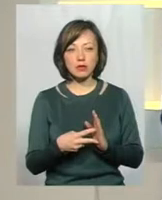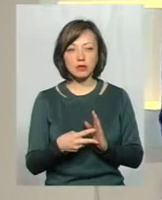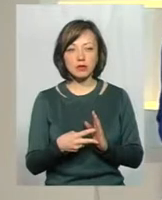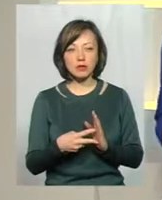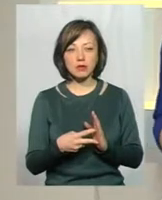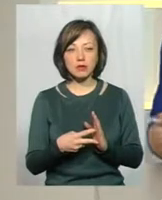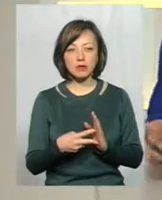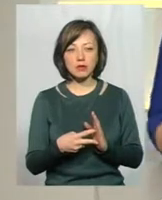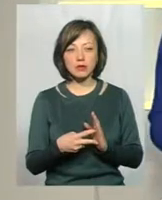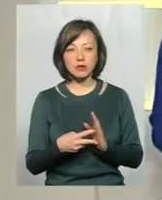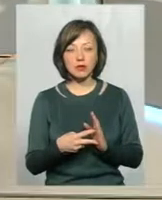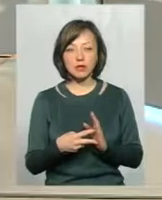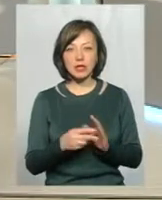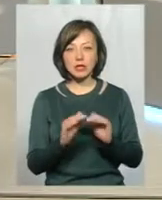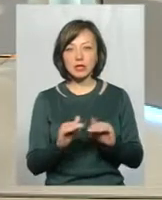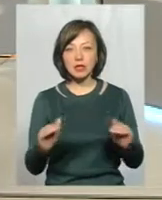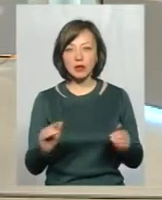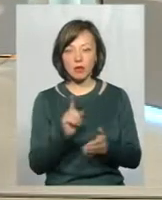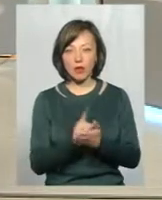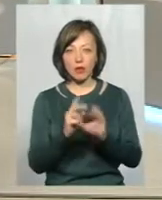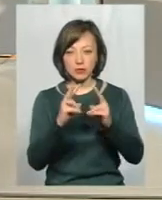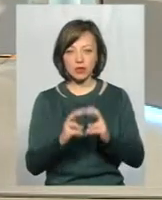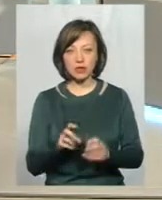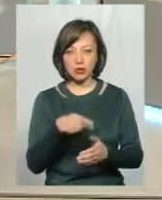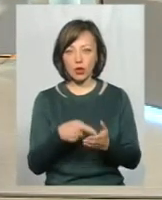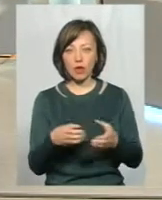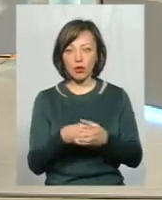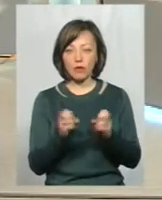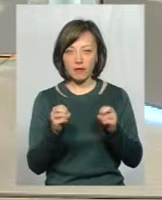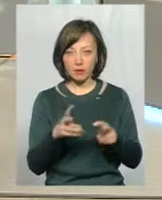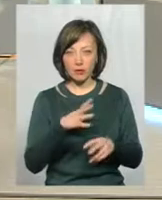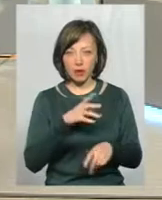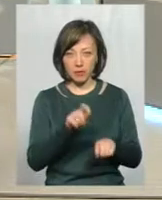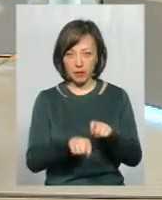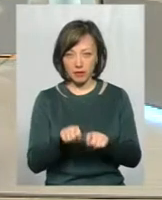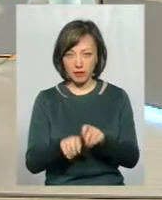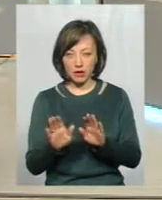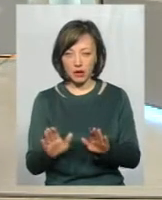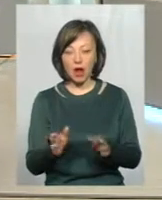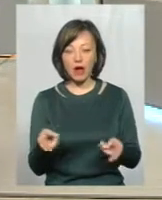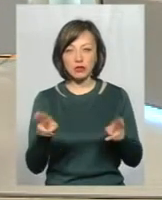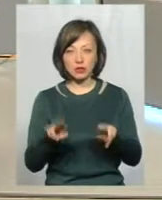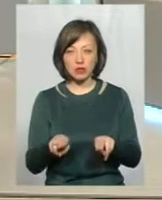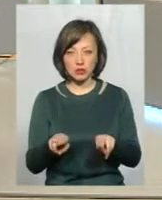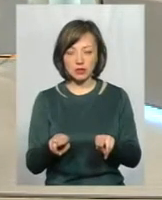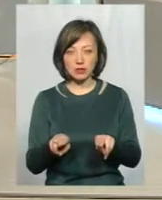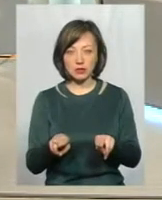заплановують ці дітки, які мають пройти? Тобто, група ризку була перевірена, так? А інша